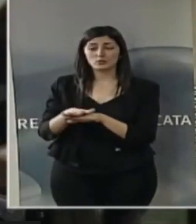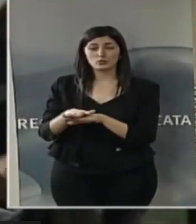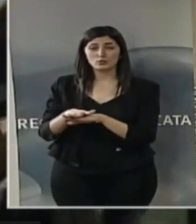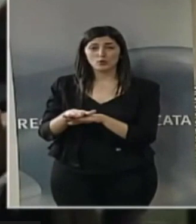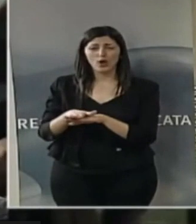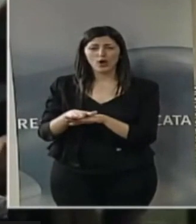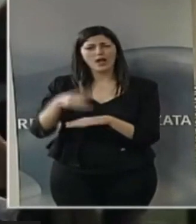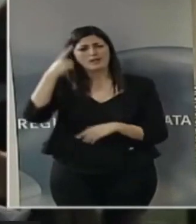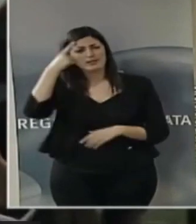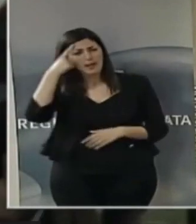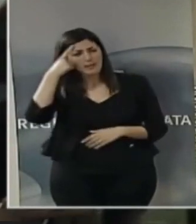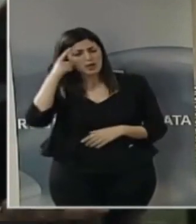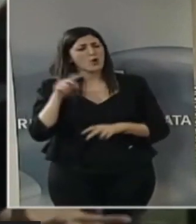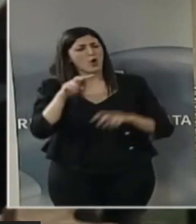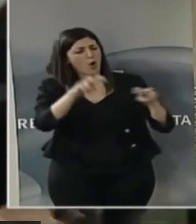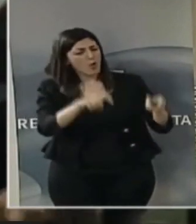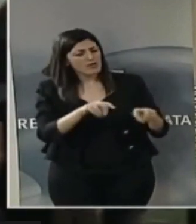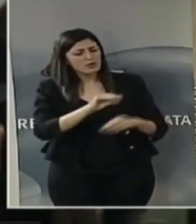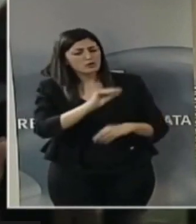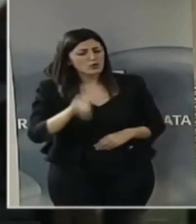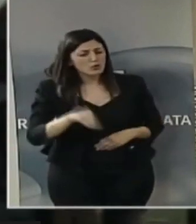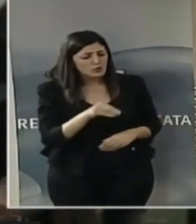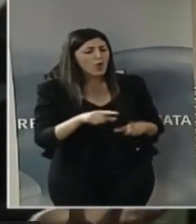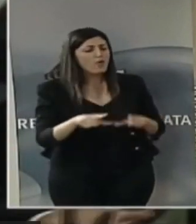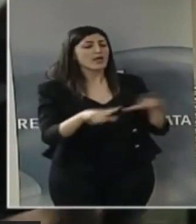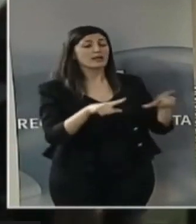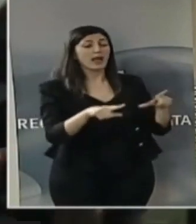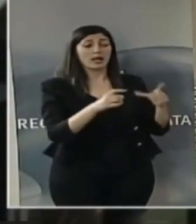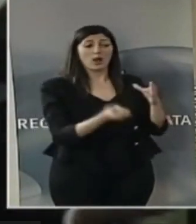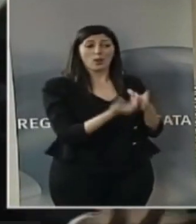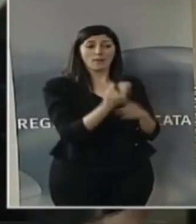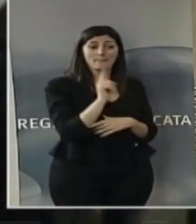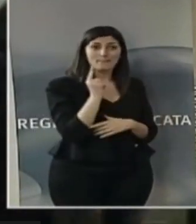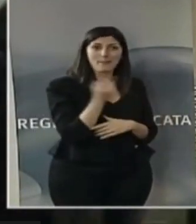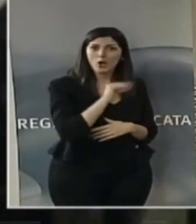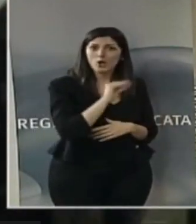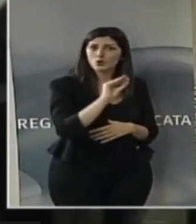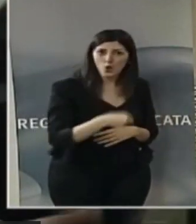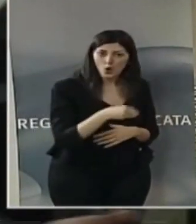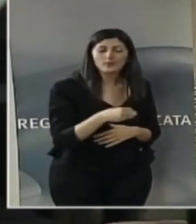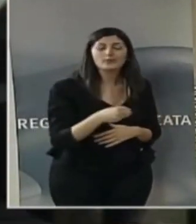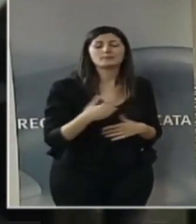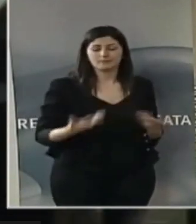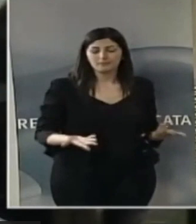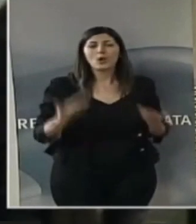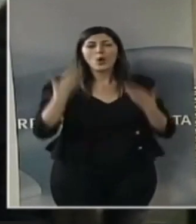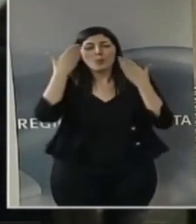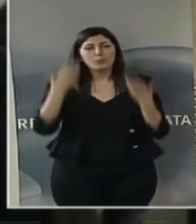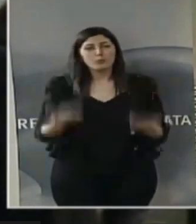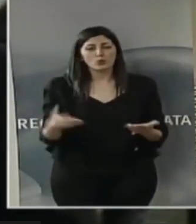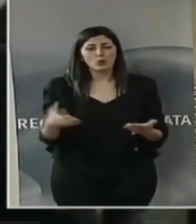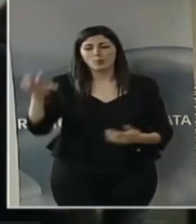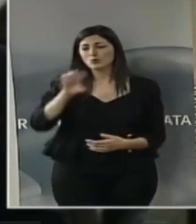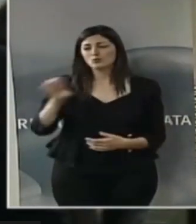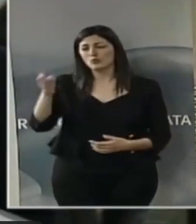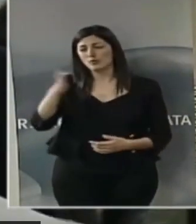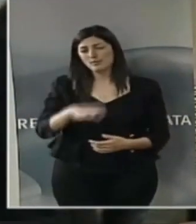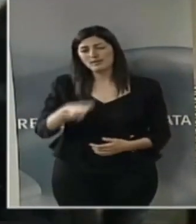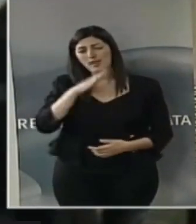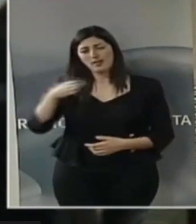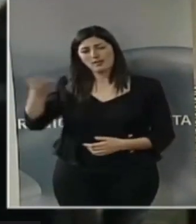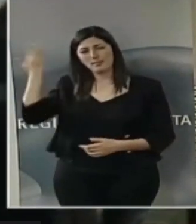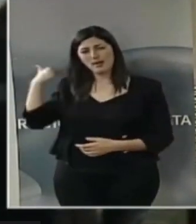coltivare per avere una migliore efficacia. Purtroppo in Basilicata nel passato, e il passato diciamo sempre per buttarla in